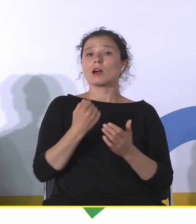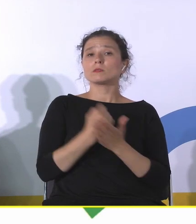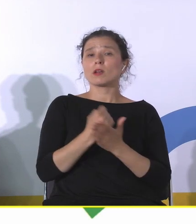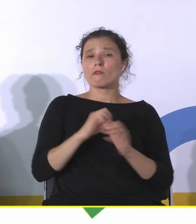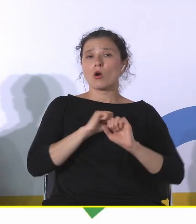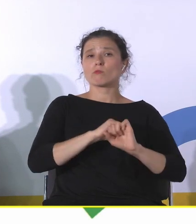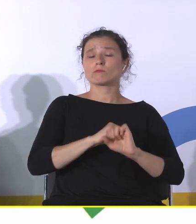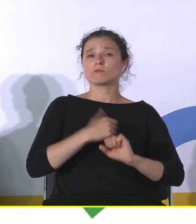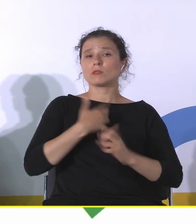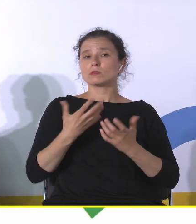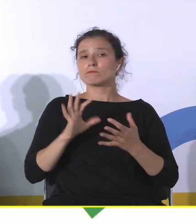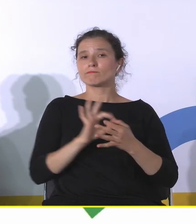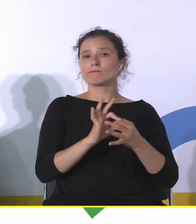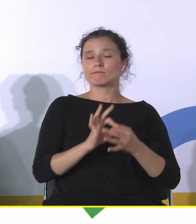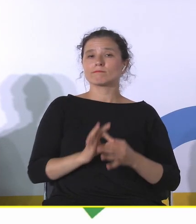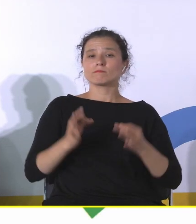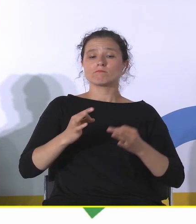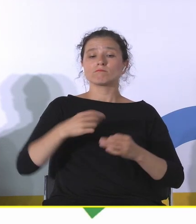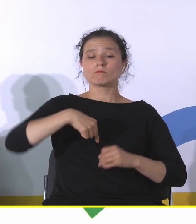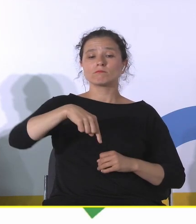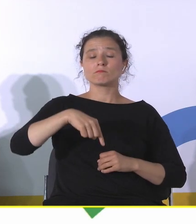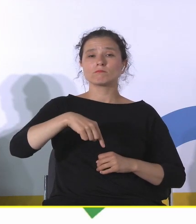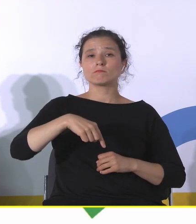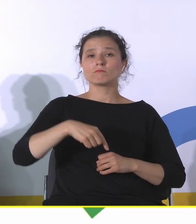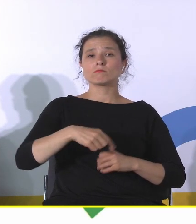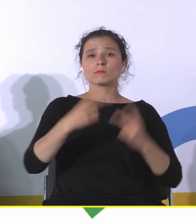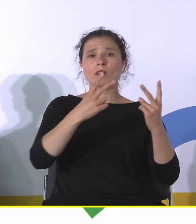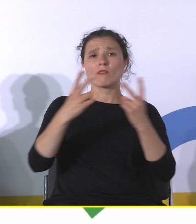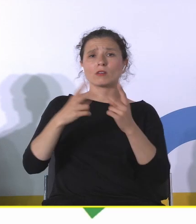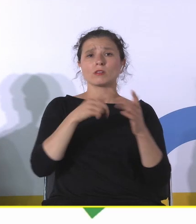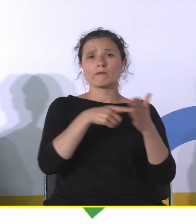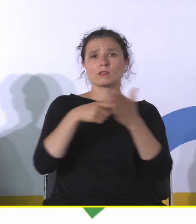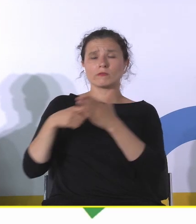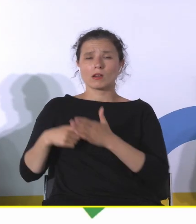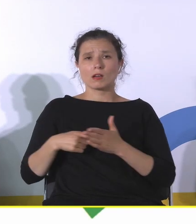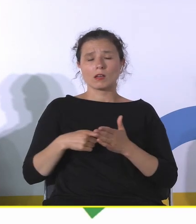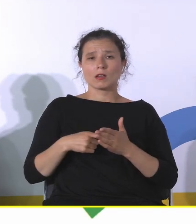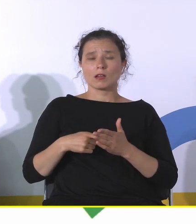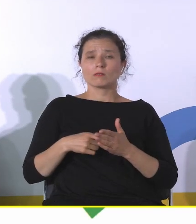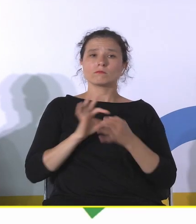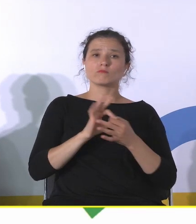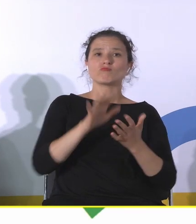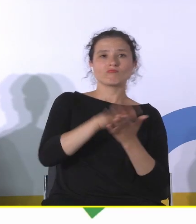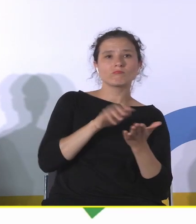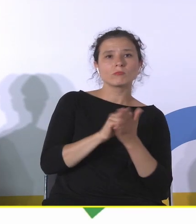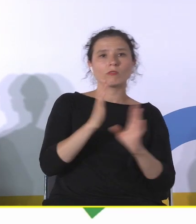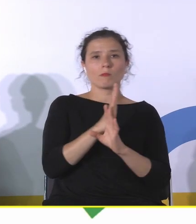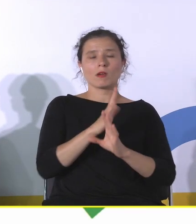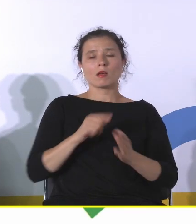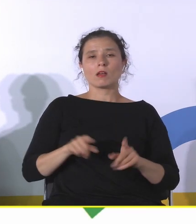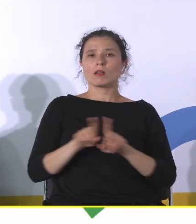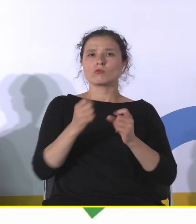Bo stoimy obecnie przed takimi krytycznymi wyzwaniami, które dotyczą katastrofy klimatycznej, ale też bardzo wielu